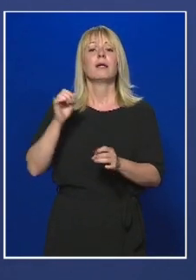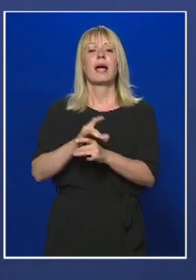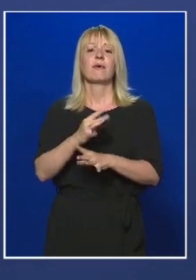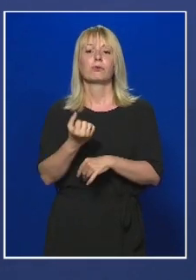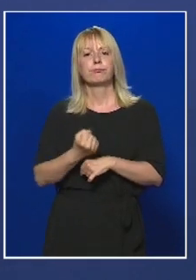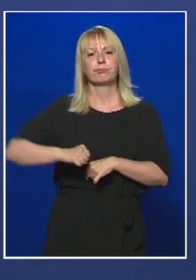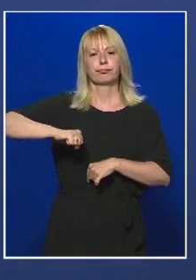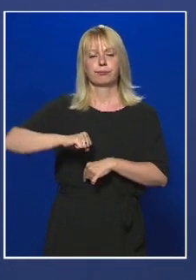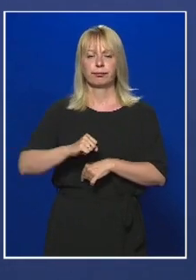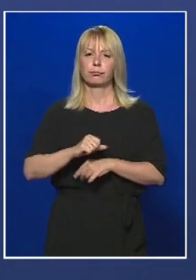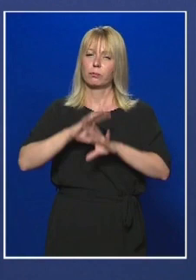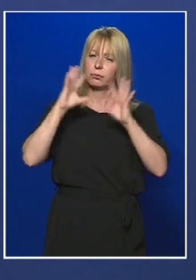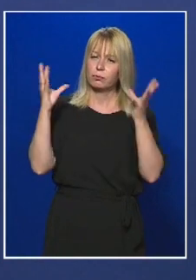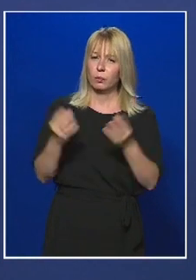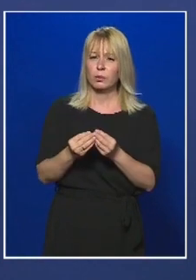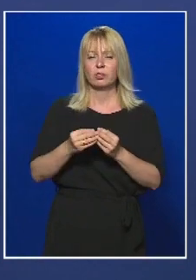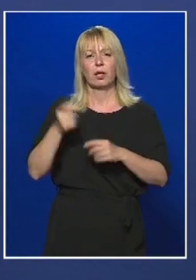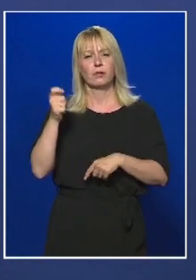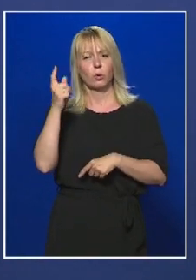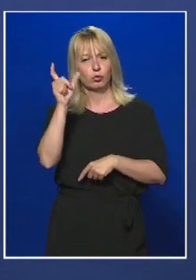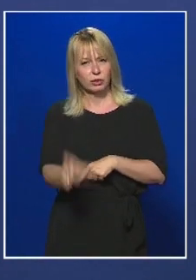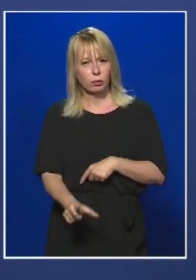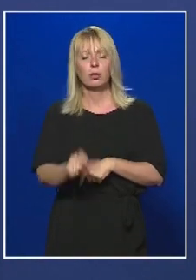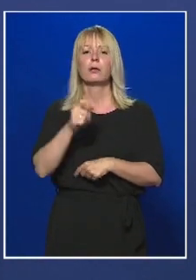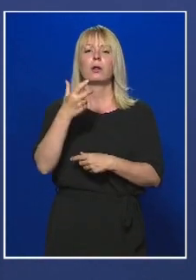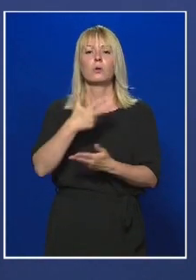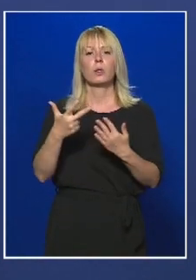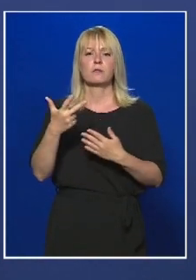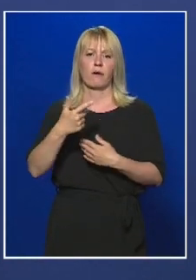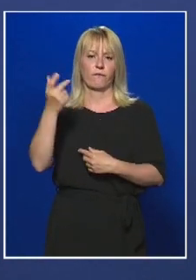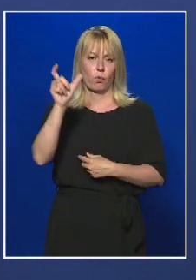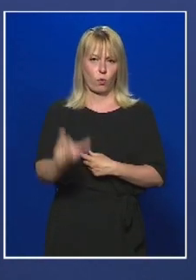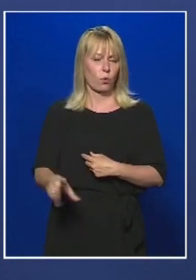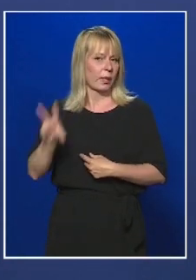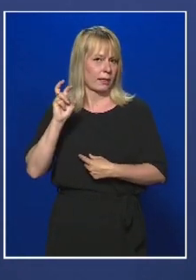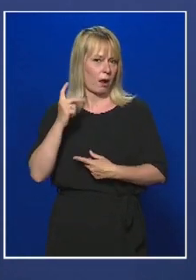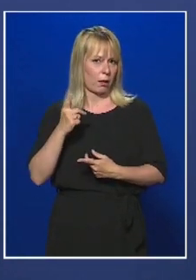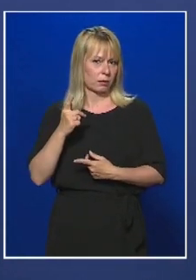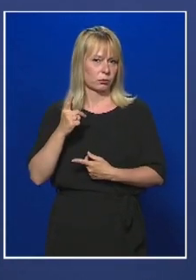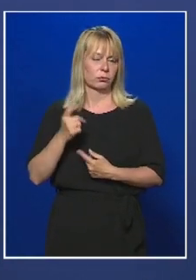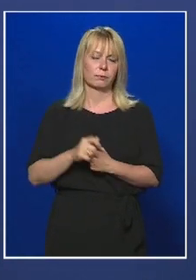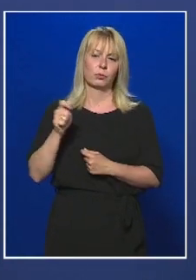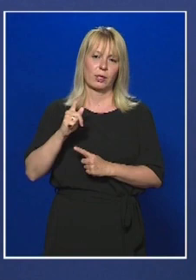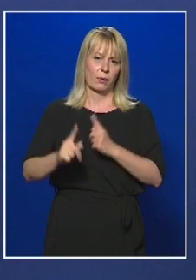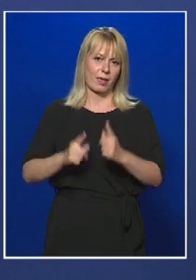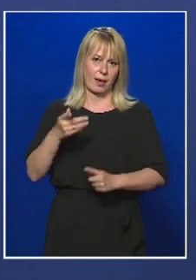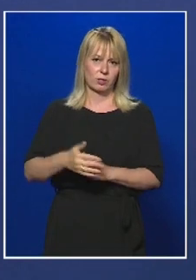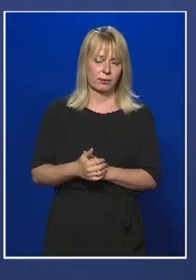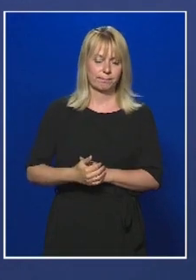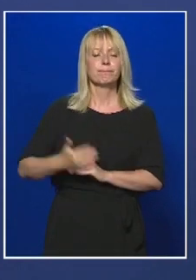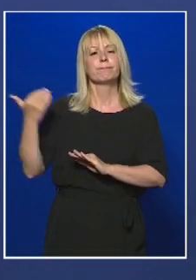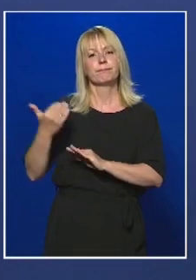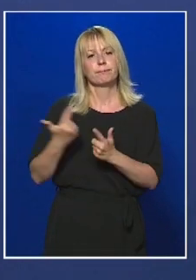kezdeményeztünk büntetőeljárást, gyanúsított a Tezidáig 80 főt hallgattunk ki ezekben a büntetőeljárásokban. És végezetül